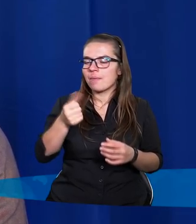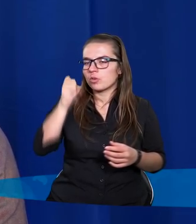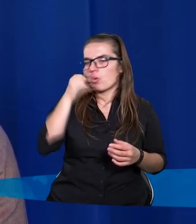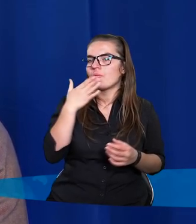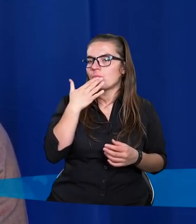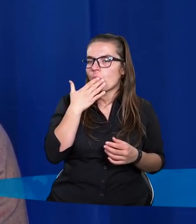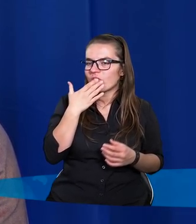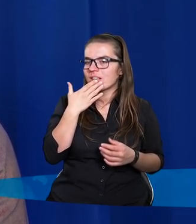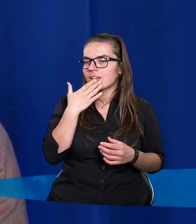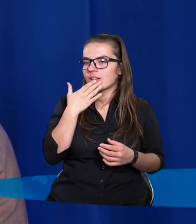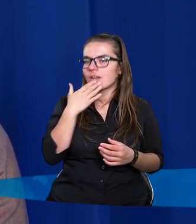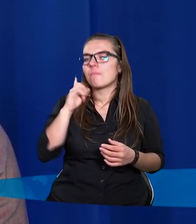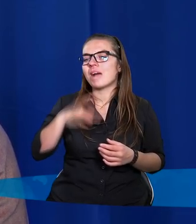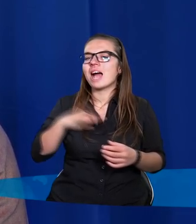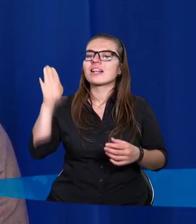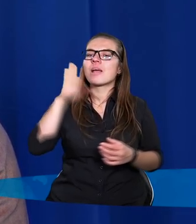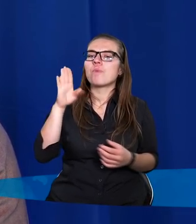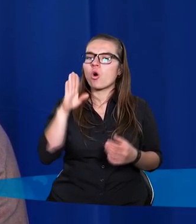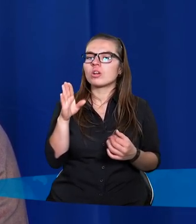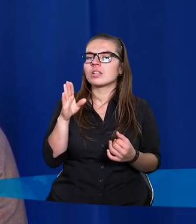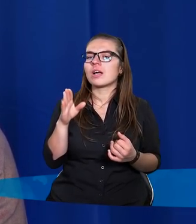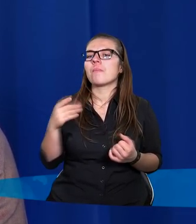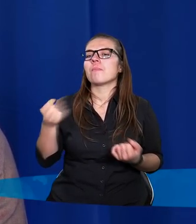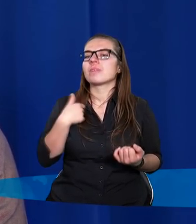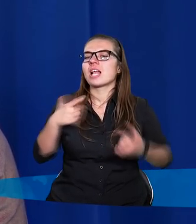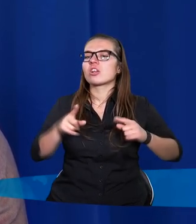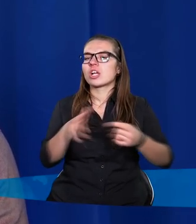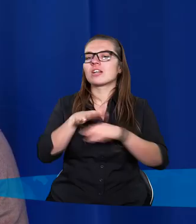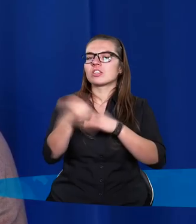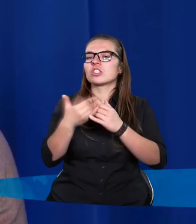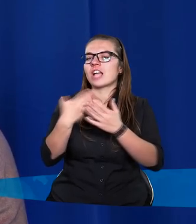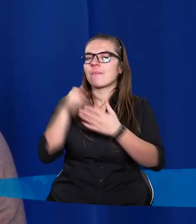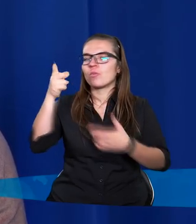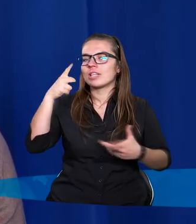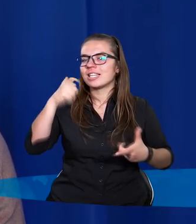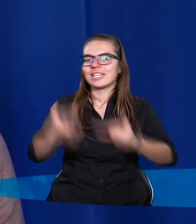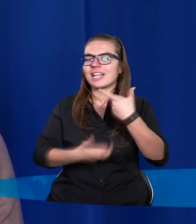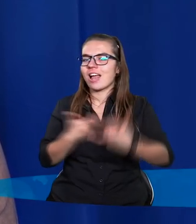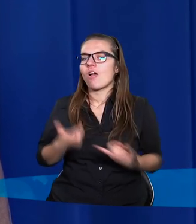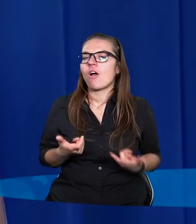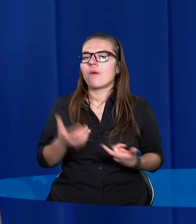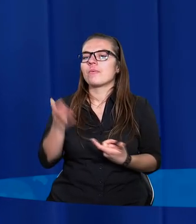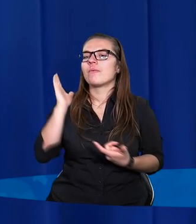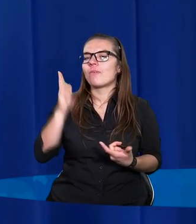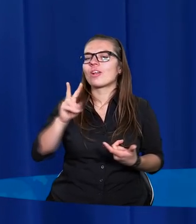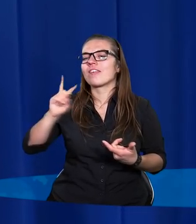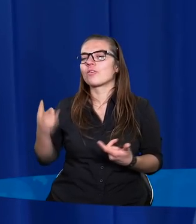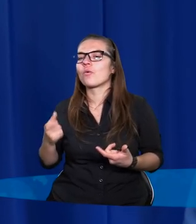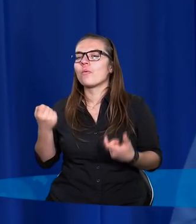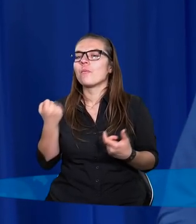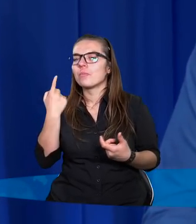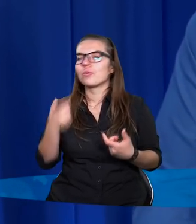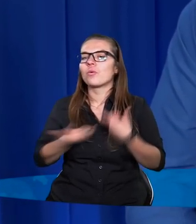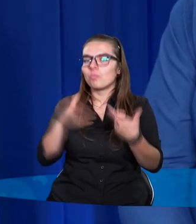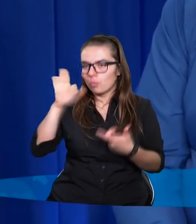człowiek mówi Panie Boże, mnie się dzieje krzywda, czemu Ty nic nie robisz? W drugim przypadku,